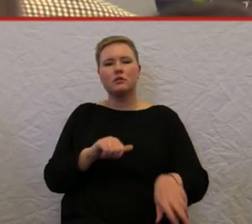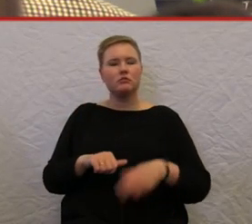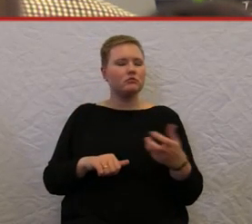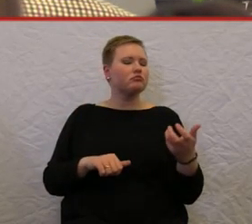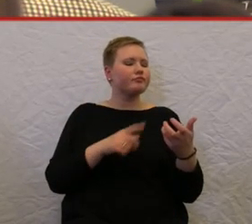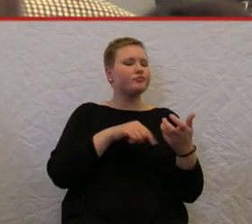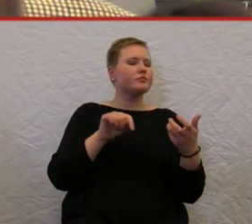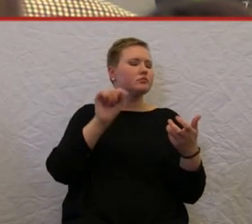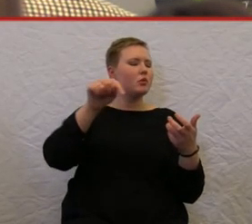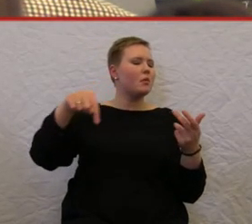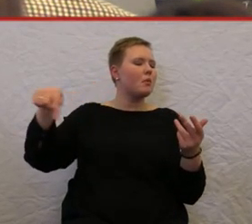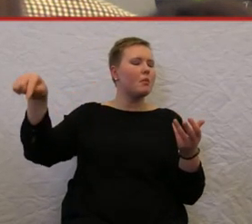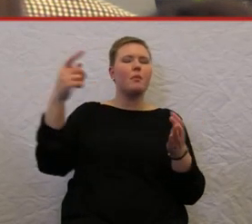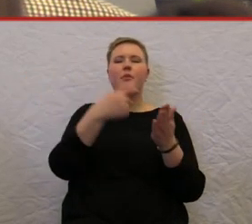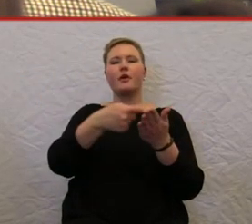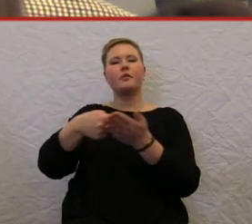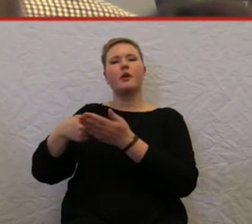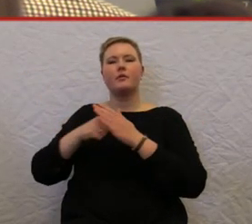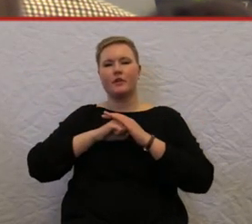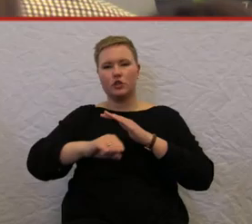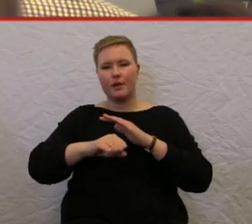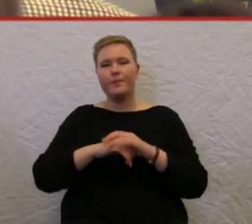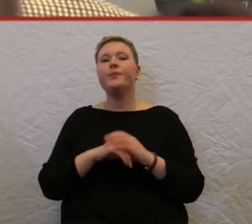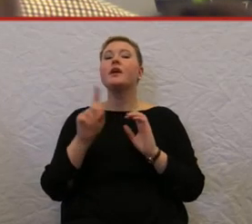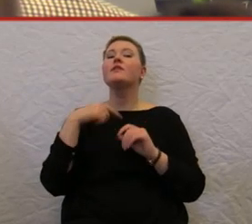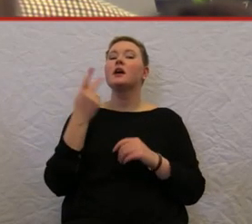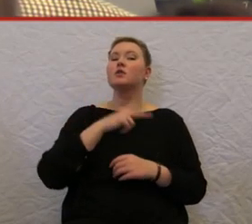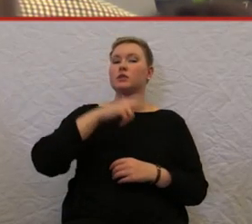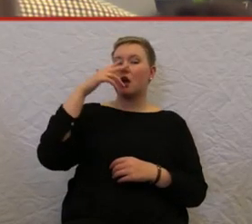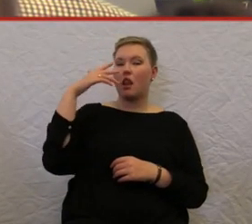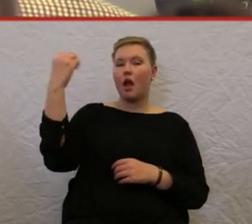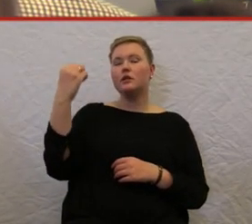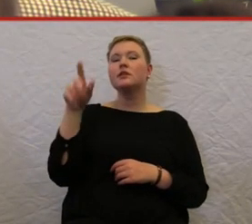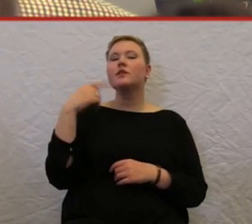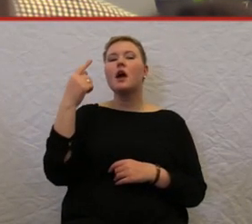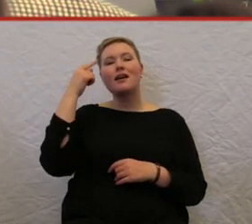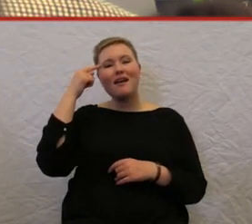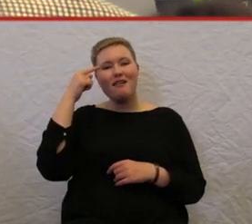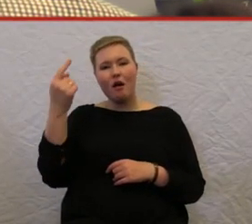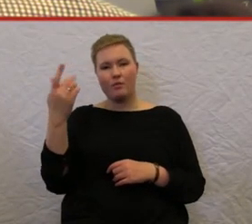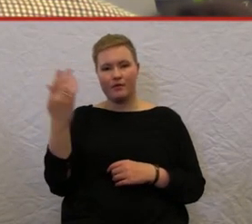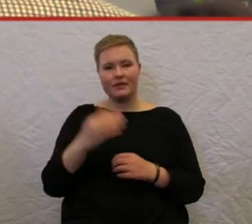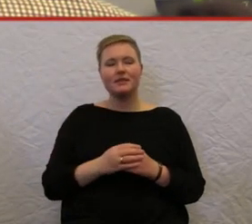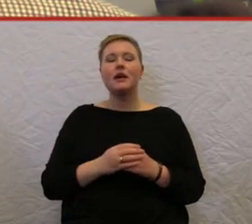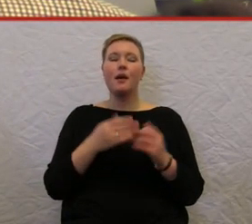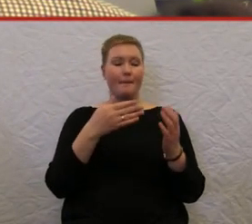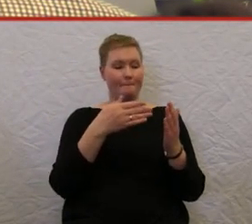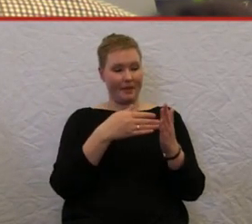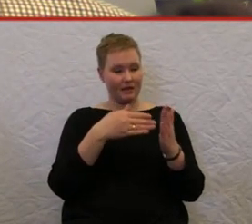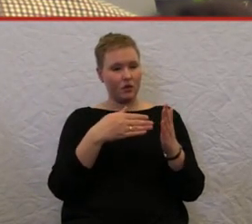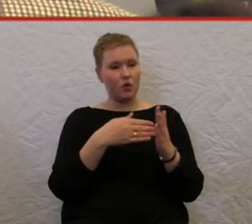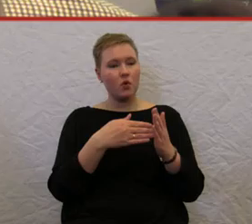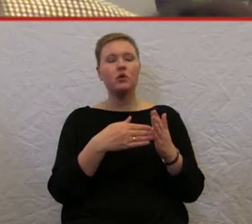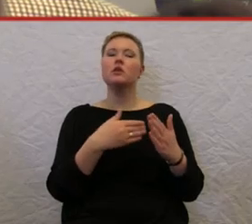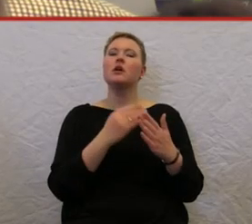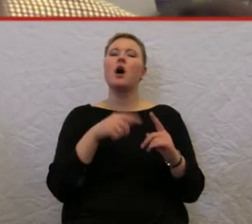zu bewerten. Eine These, die wir bei den Sozialhelden vertreten, ist, dass wir glauben, dass eine Behinderung auch eine Form von